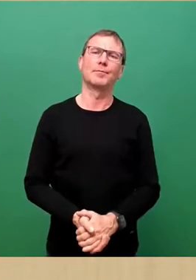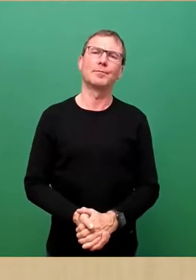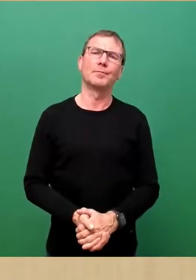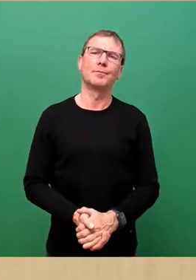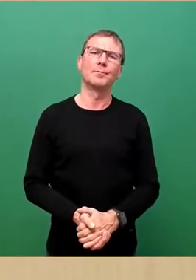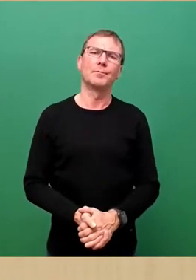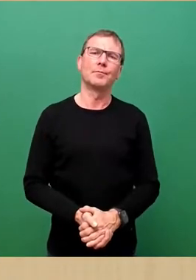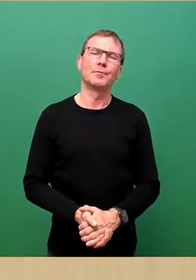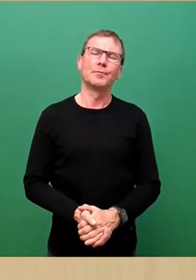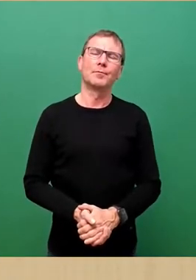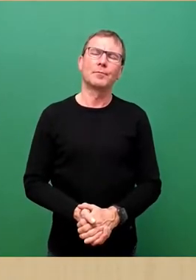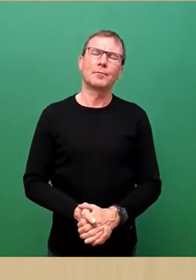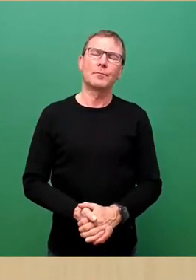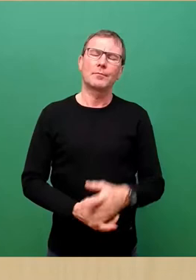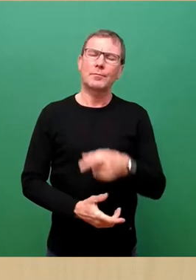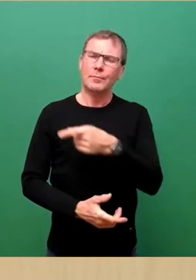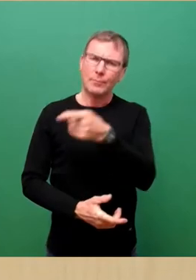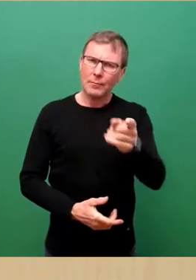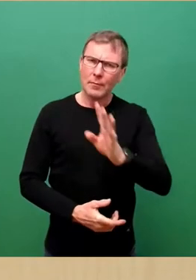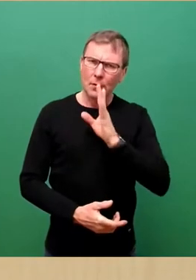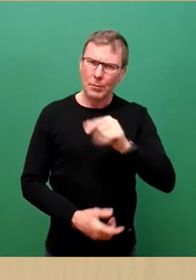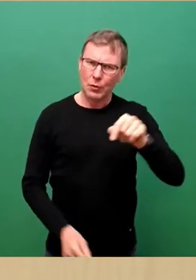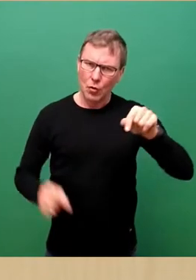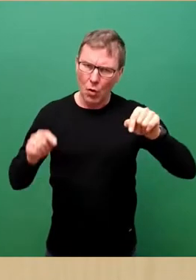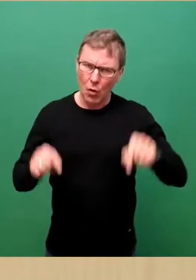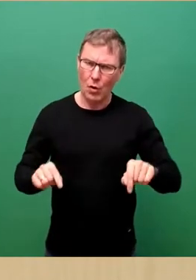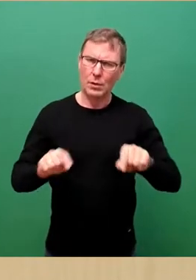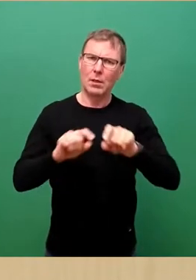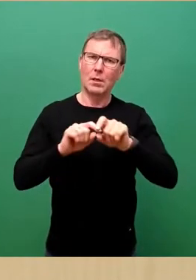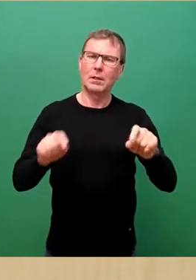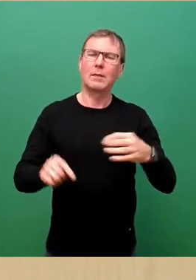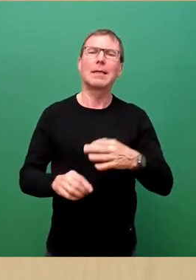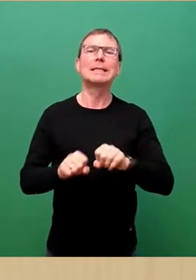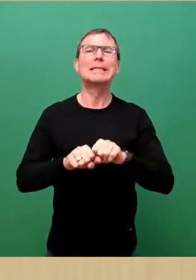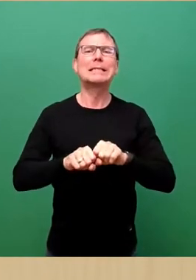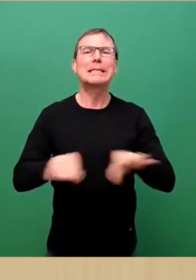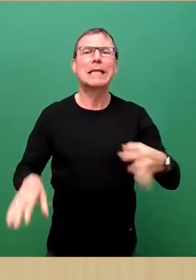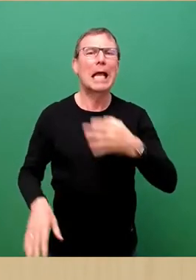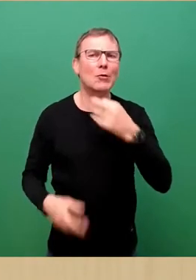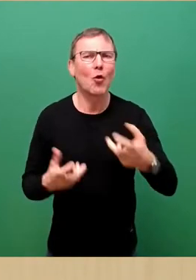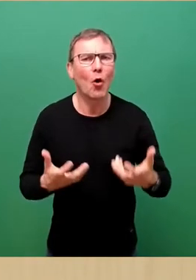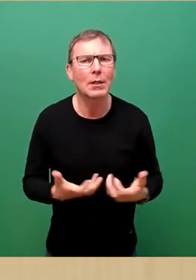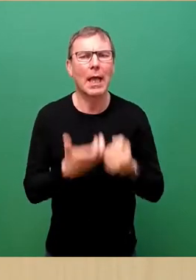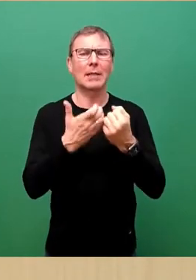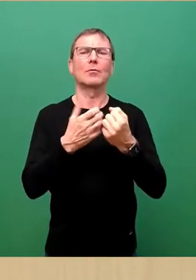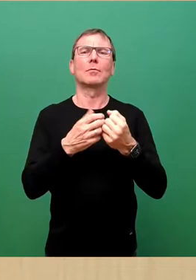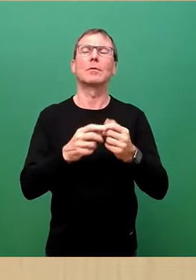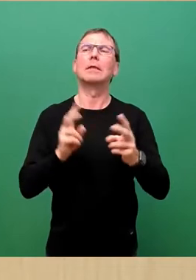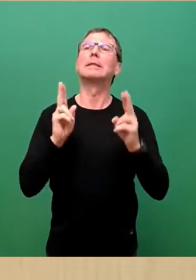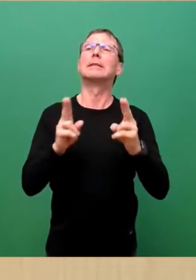Sie sprechen heute hier über Seenotrettung und den sicheren Hafen.